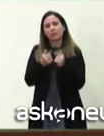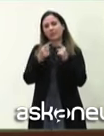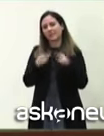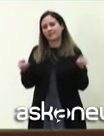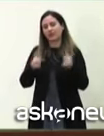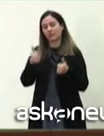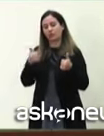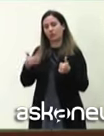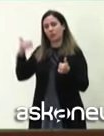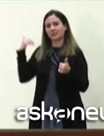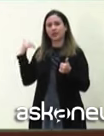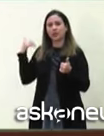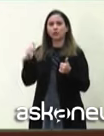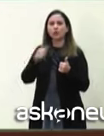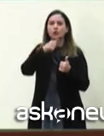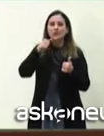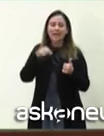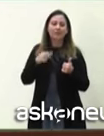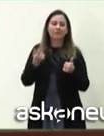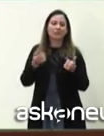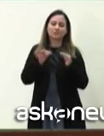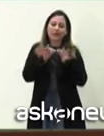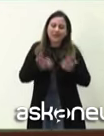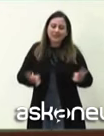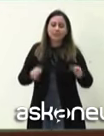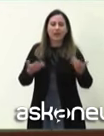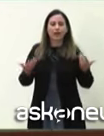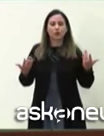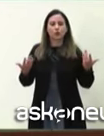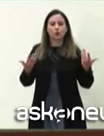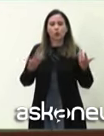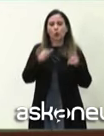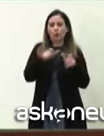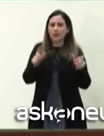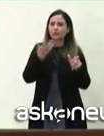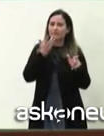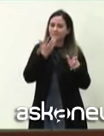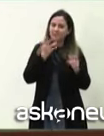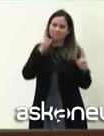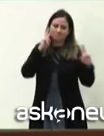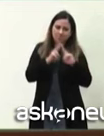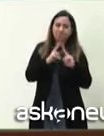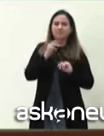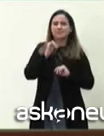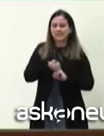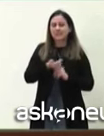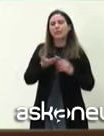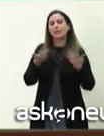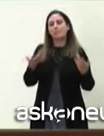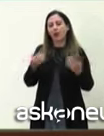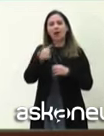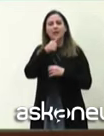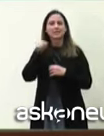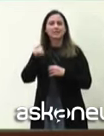'affettività, che rispetti la vicinanza, ma che sfrutti tutti i mezzi per mantenere questa cosa, non nella maniera